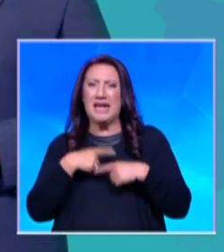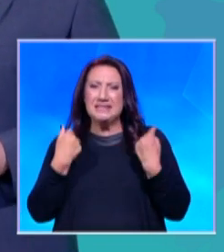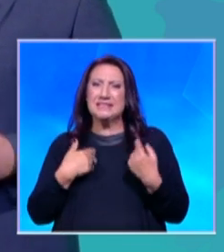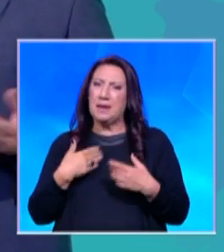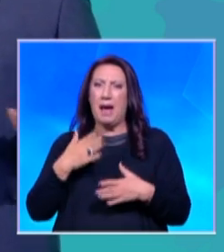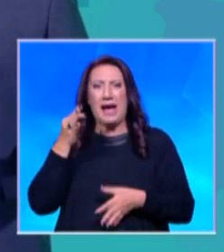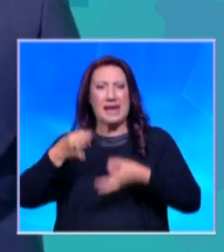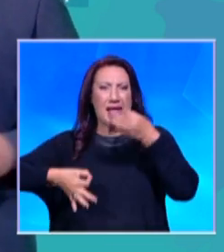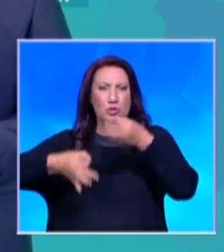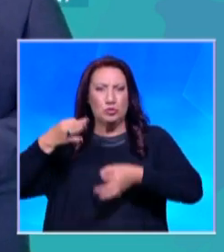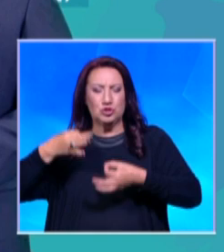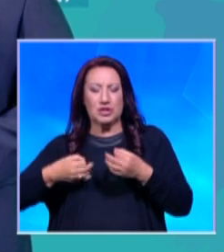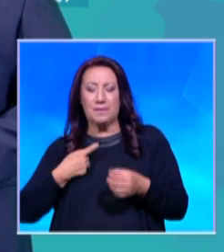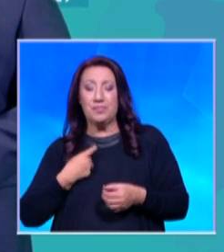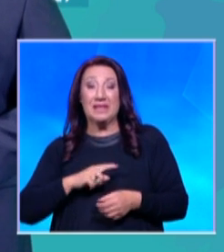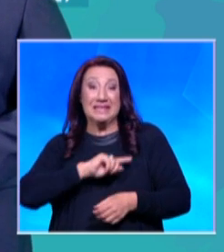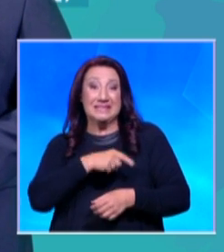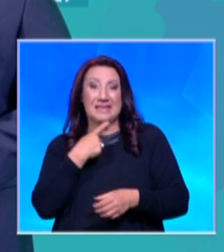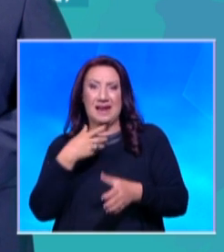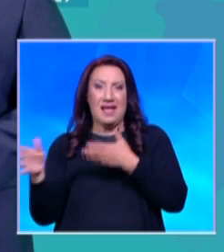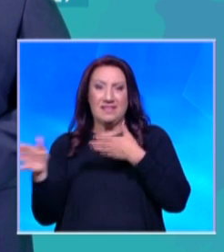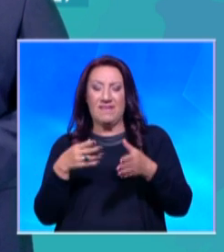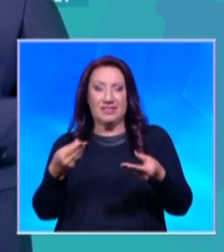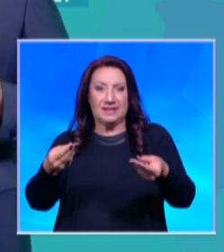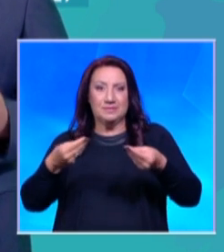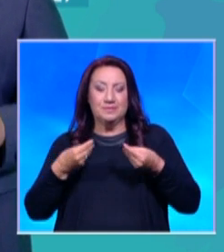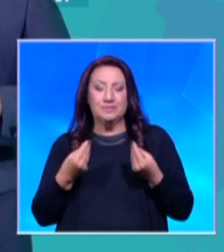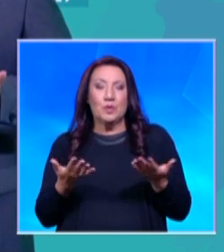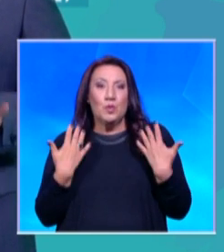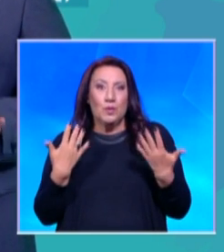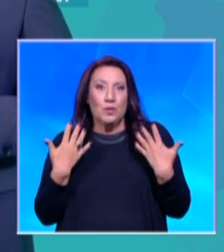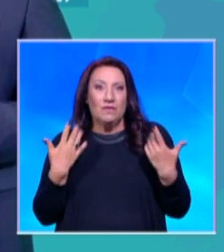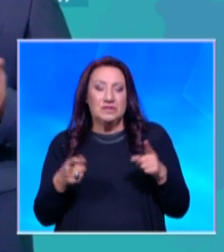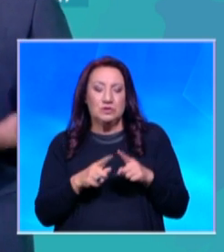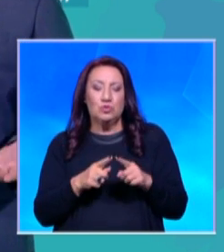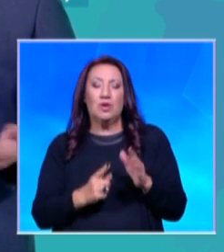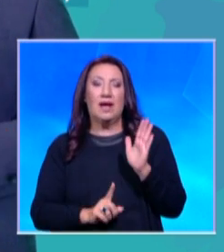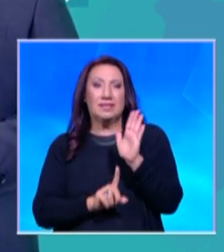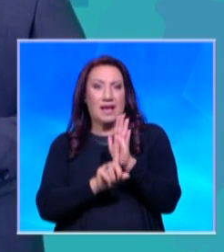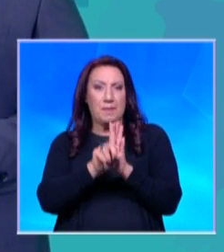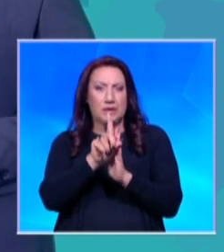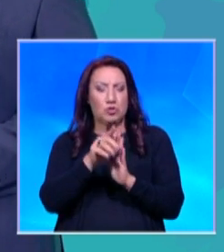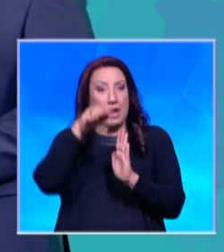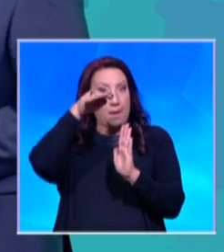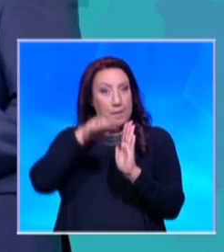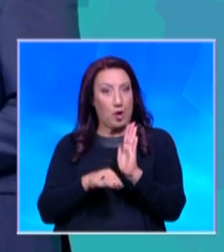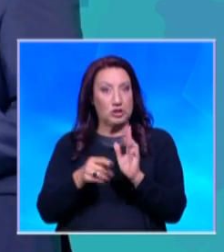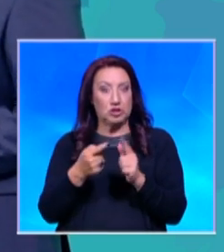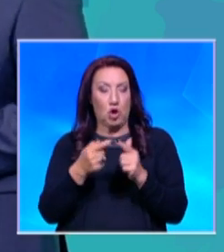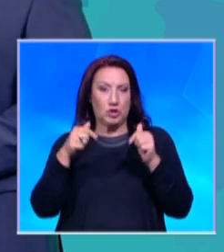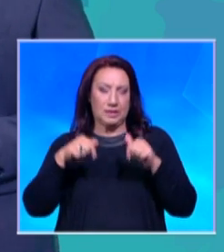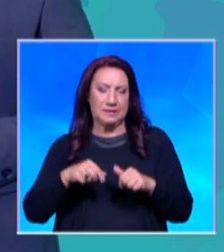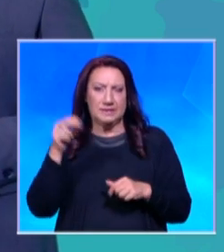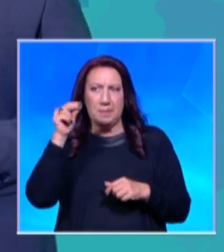Силният вятър носи по-хладен въздух и максималните температури ще са осезаемо по-низки от днешните. В страната очакваме между